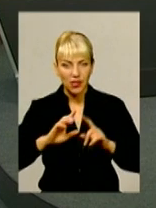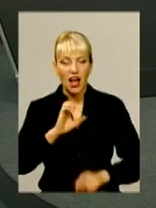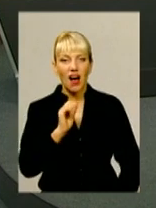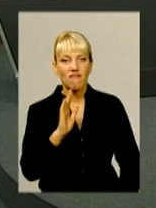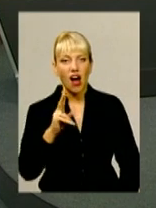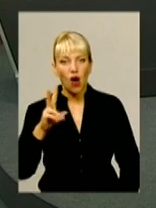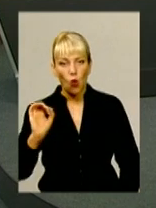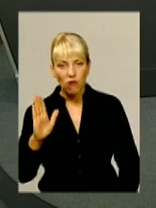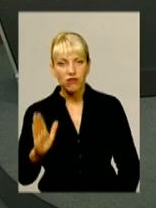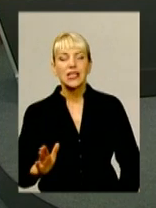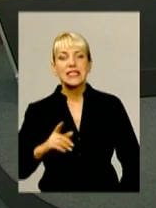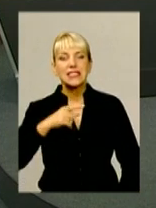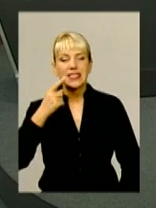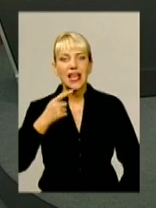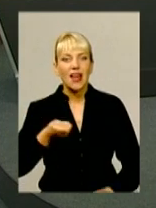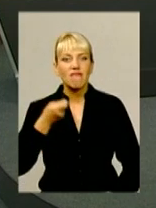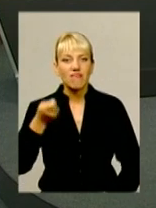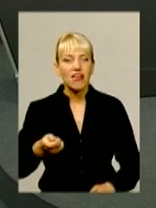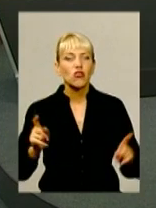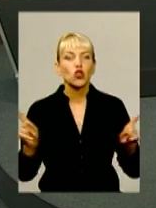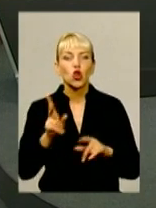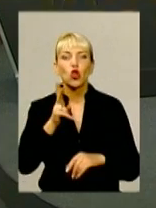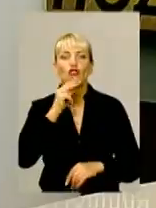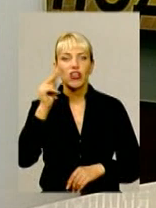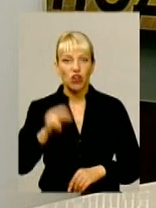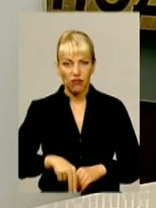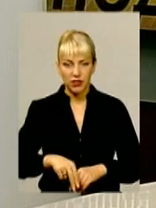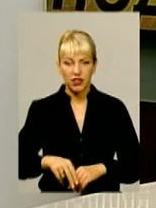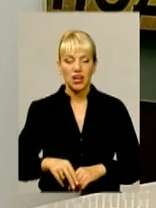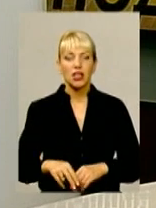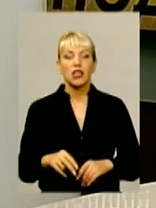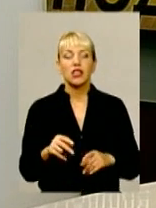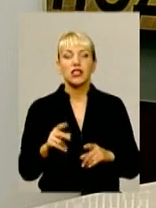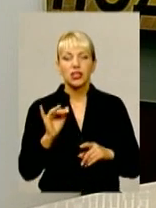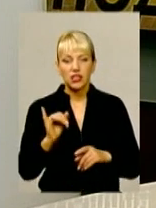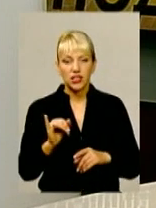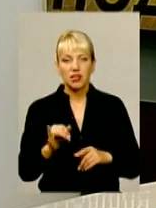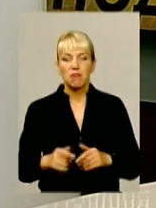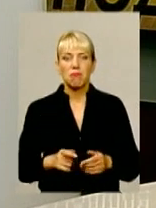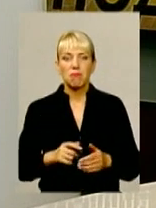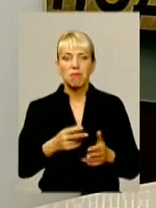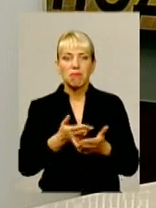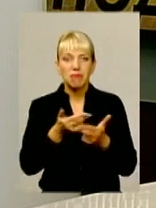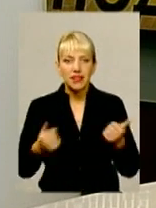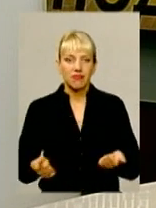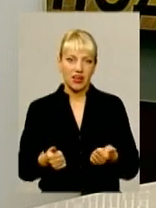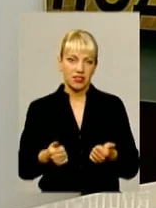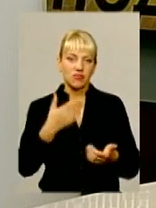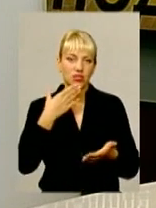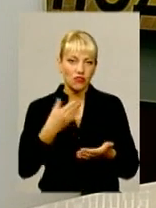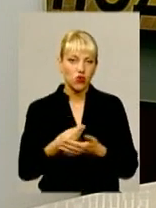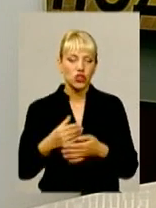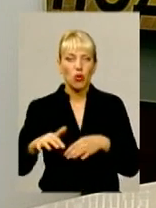заявив про те, що хто винуватить, хто саме винен, і підтвердив, так би мовити, свою публічну